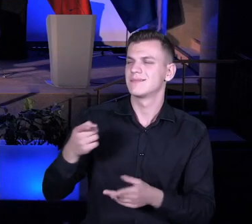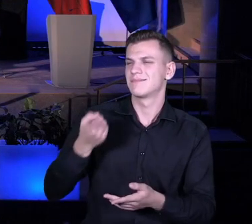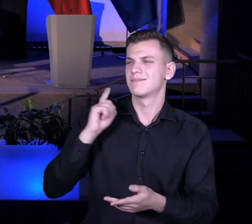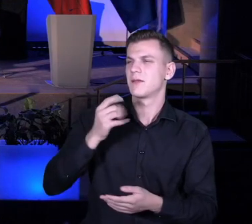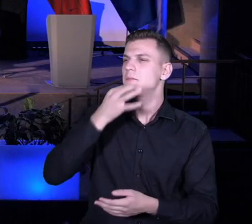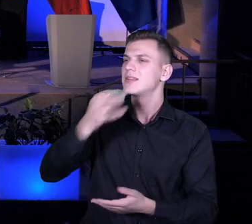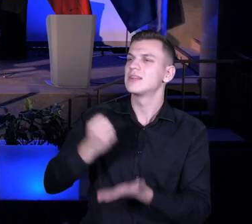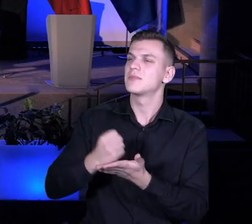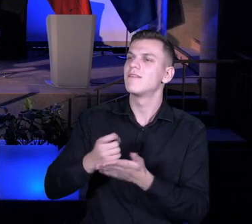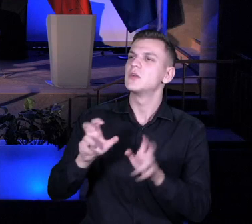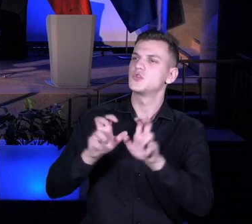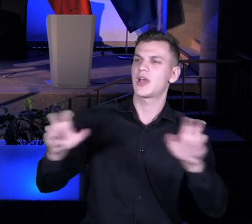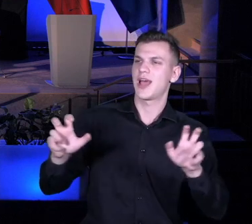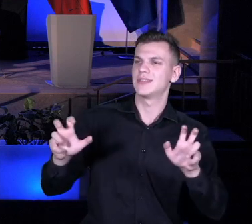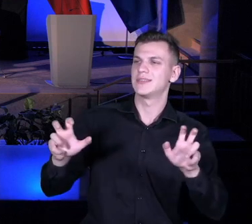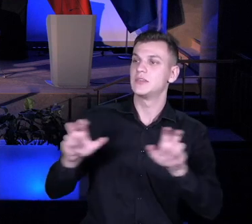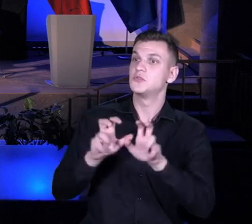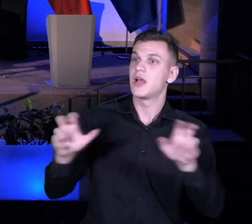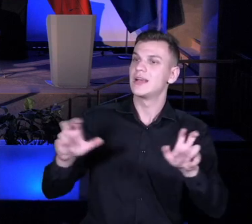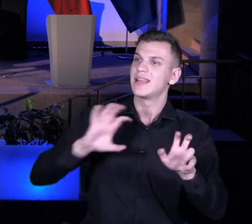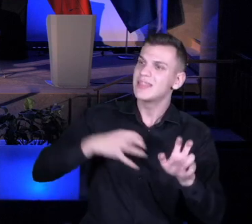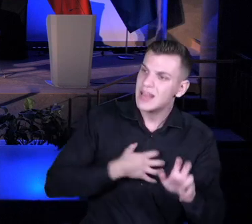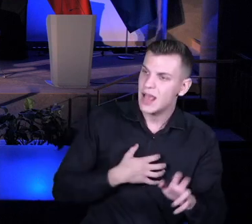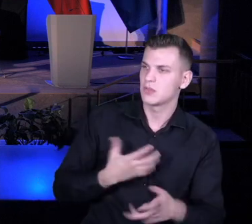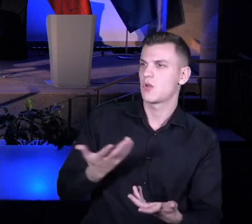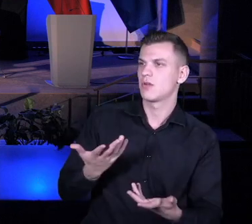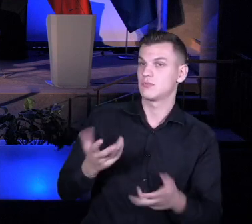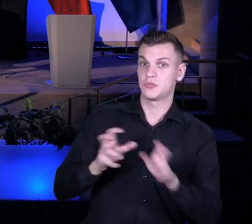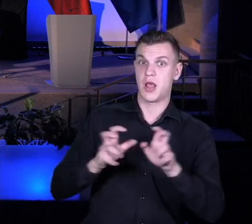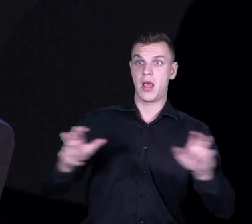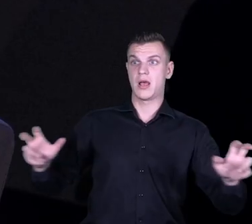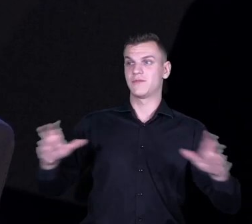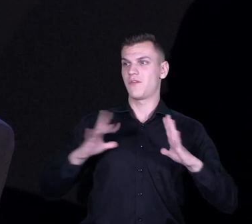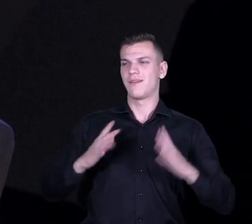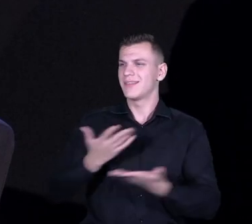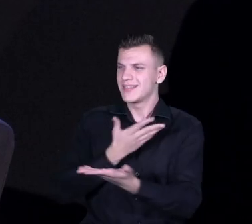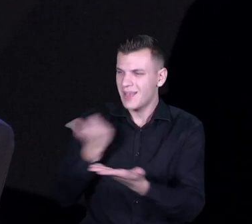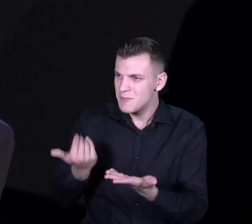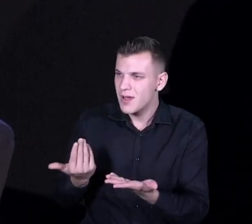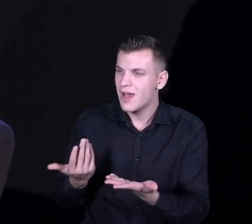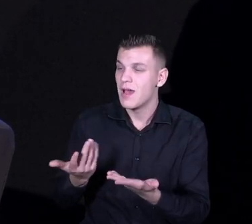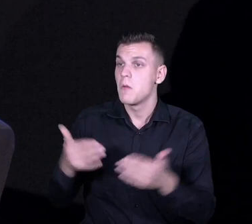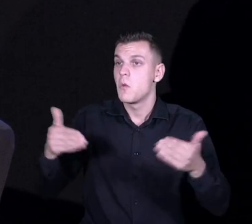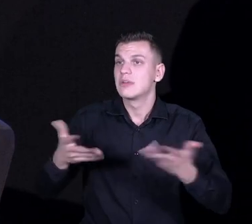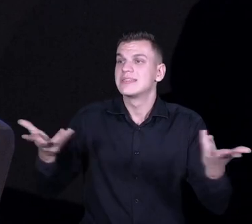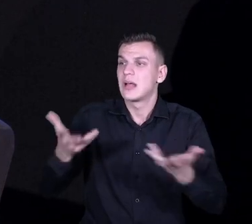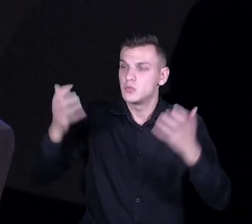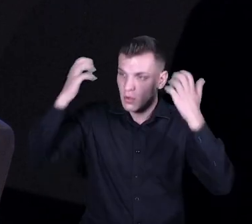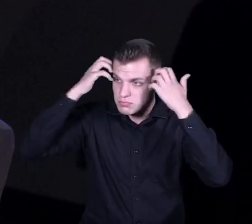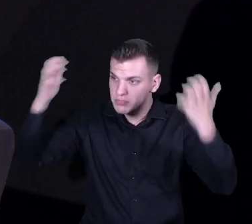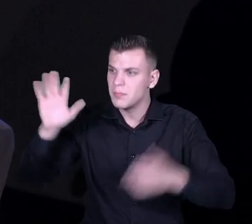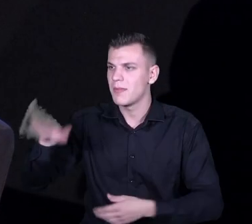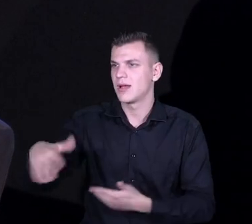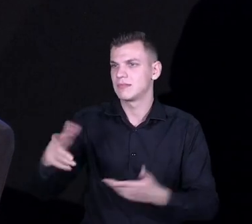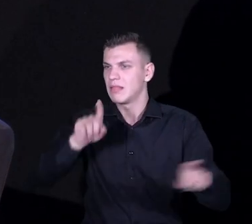nauczycieli, i o czasie dyrektorów, że nie ma tego czasu, ale bo może za dużo rzeczy, może to właśnie chodzi o zapraszanie do rzeczy